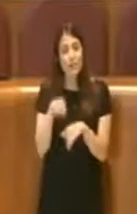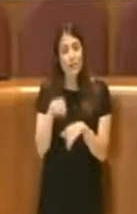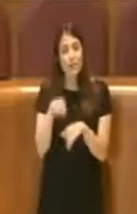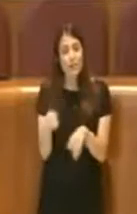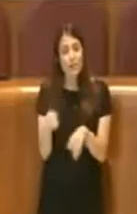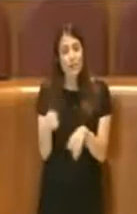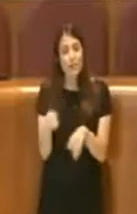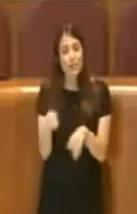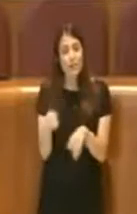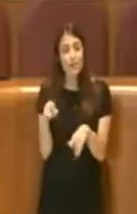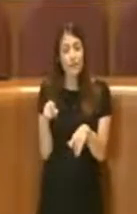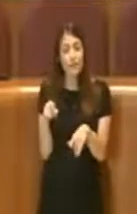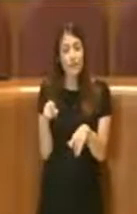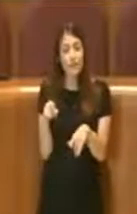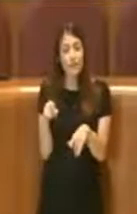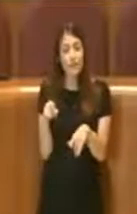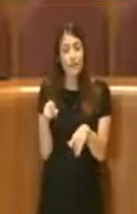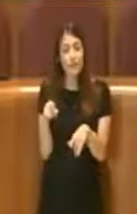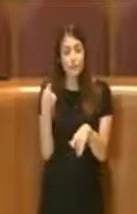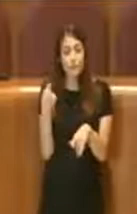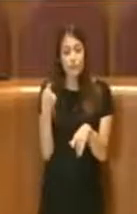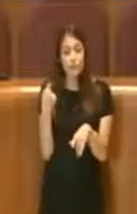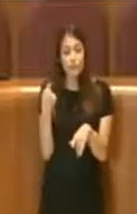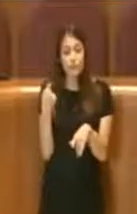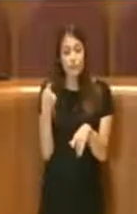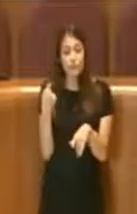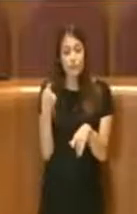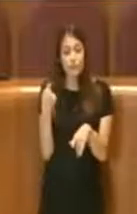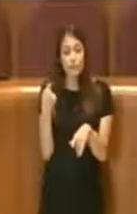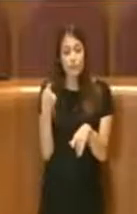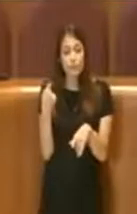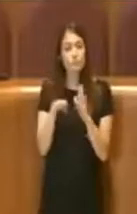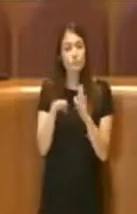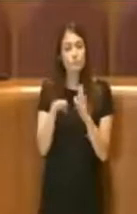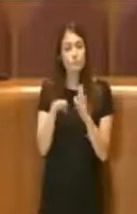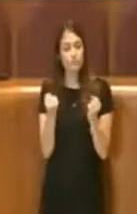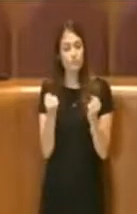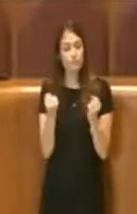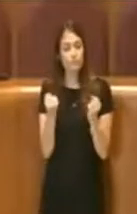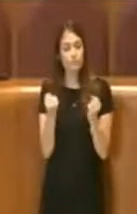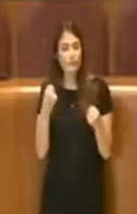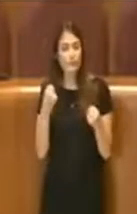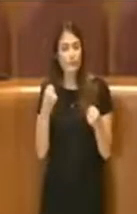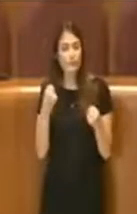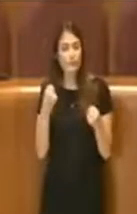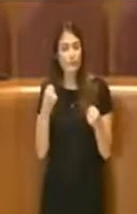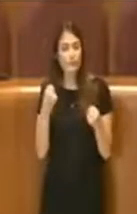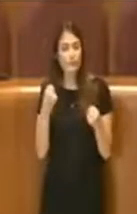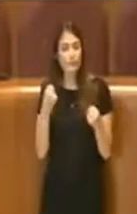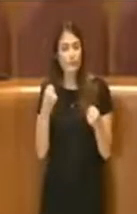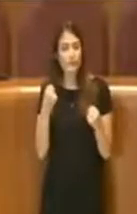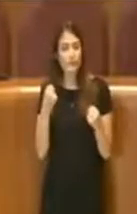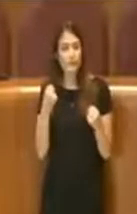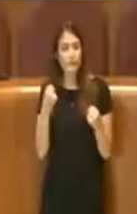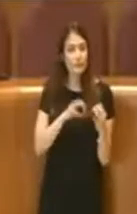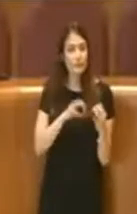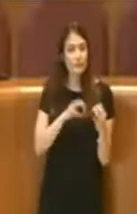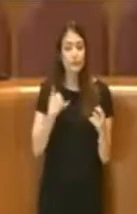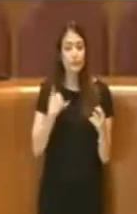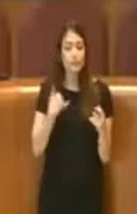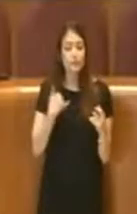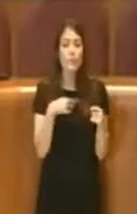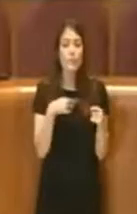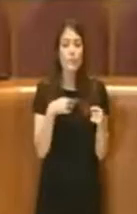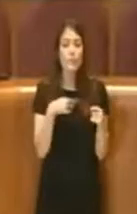feroce programma di repressione della resistenza, con l'eccidio di una quarantina di